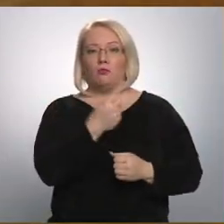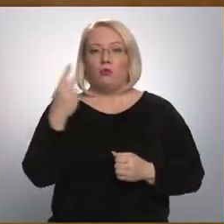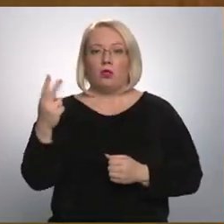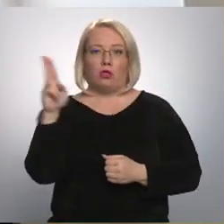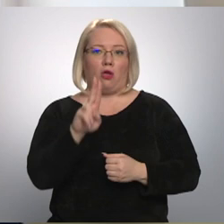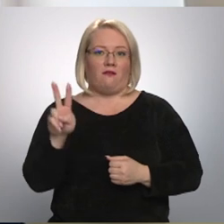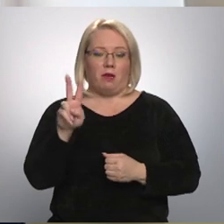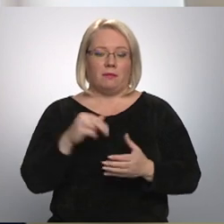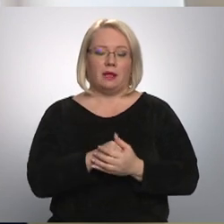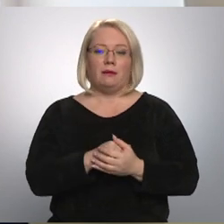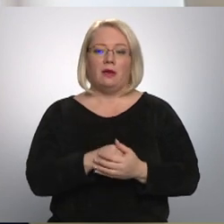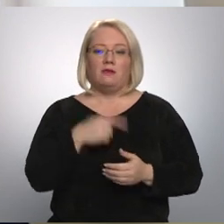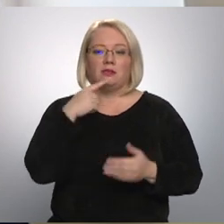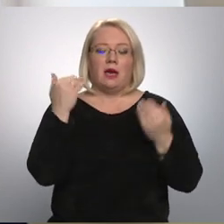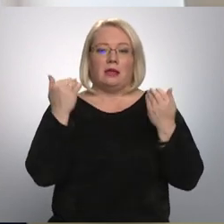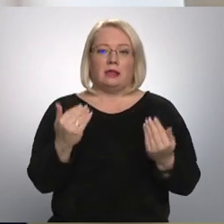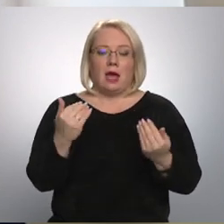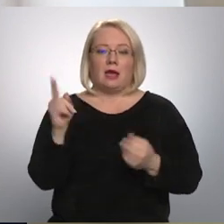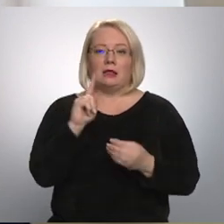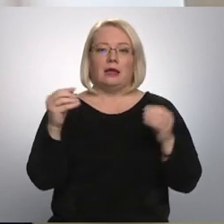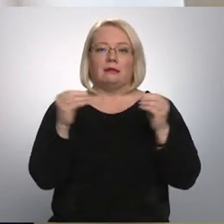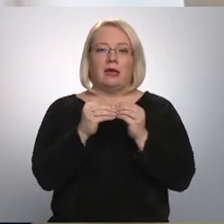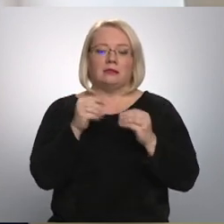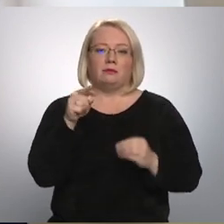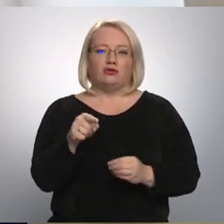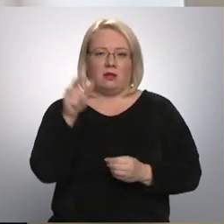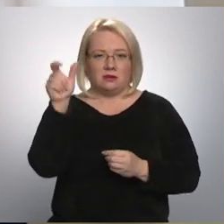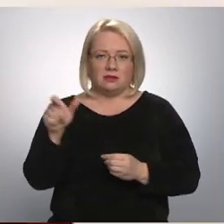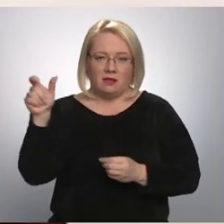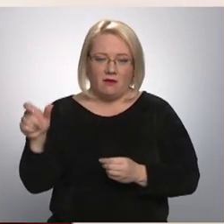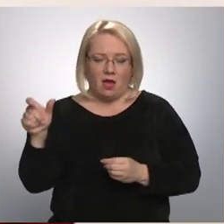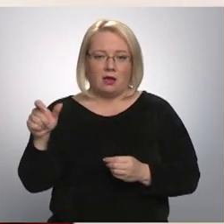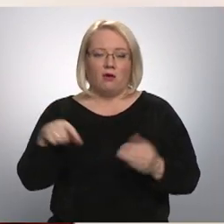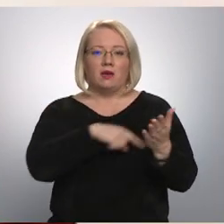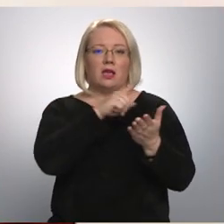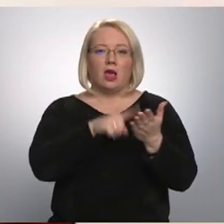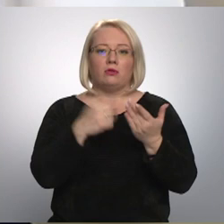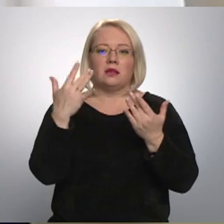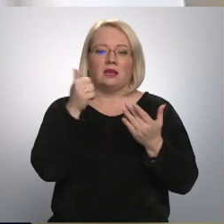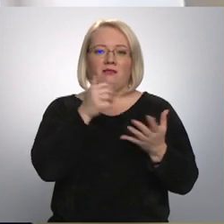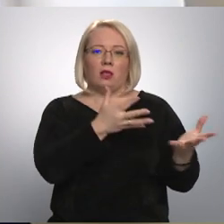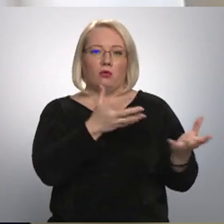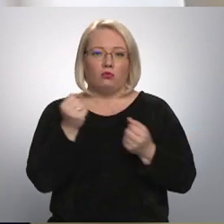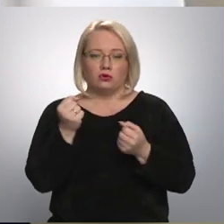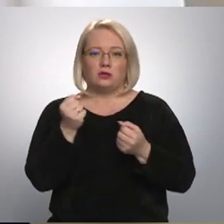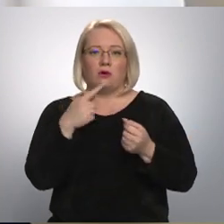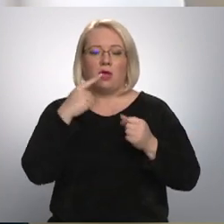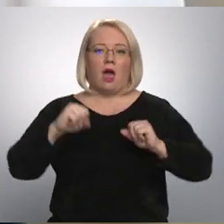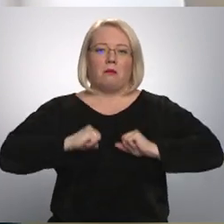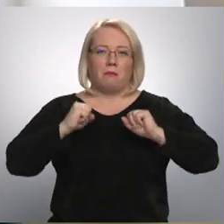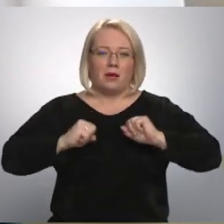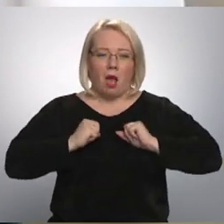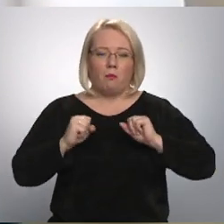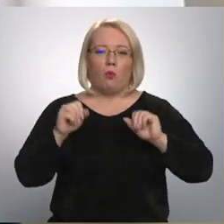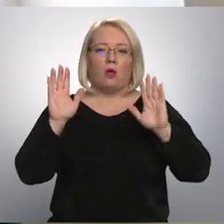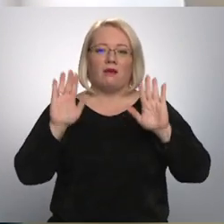novembrī. Mums ir pat reiz desmit šāda pacienti. Un cik jūs vēl varētu uzņemt? Ar piepoli varētu